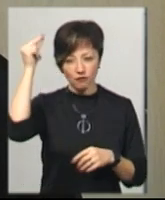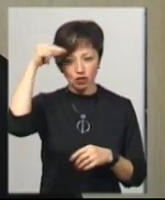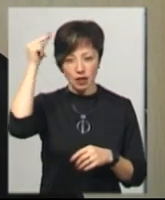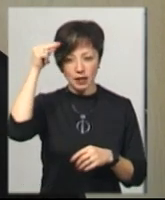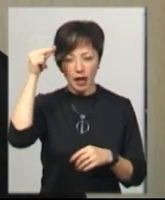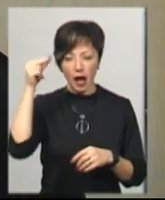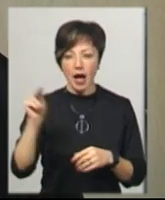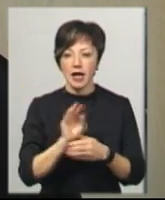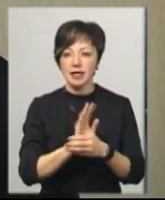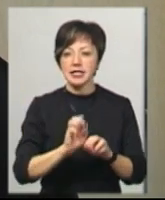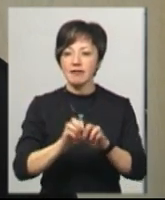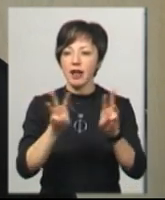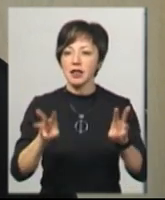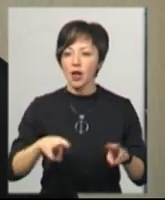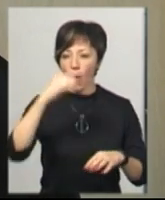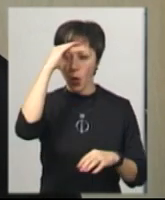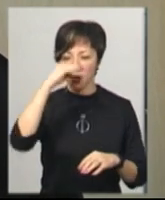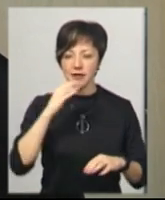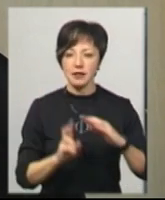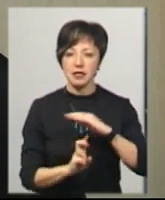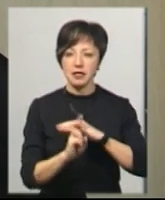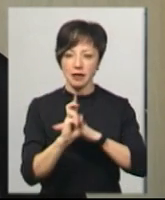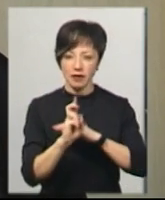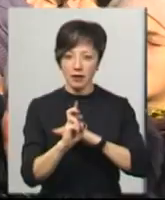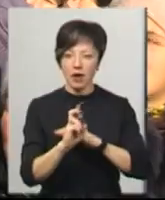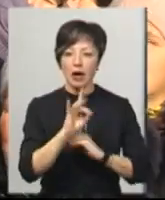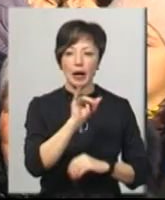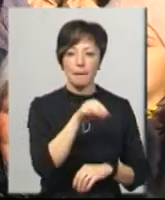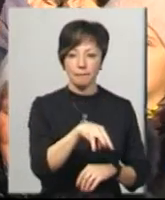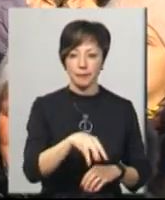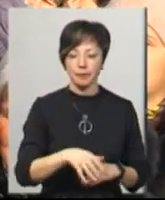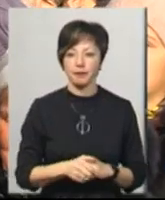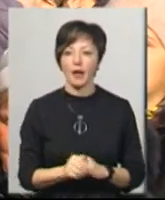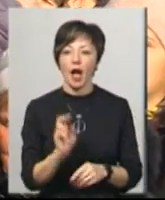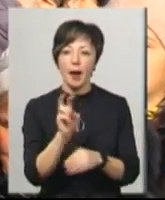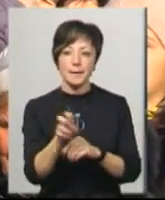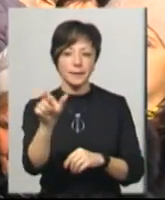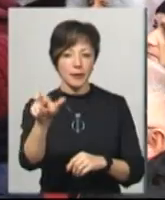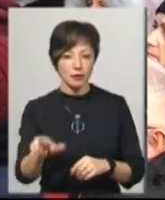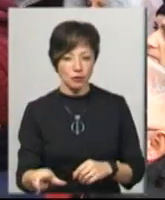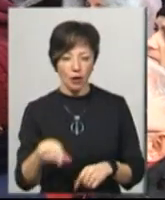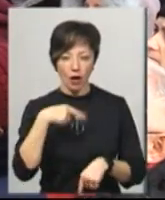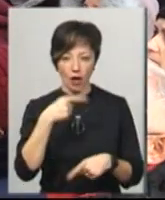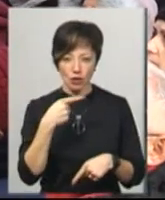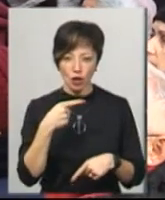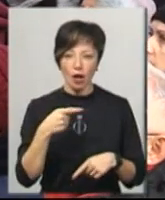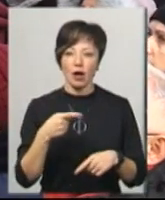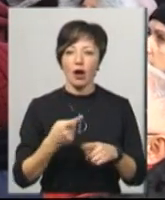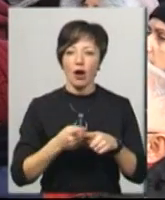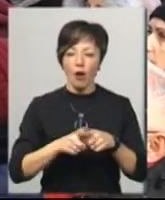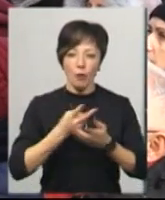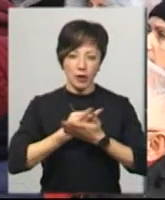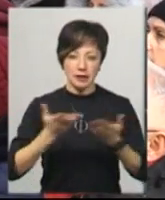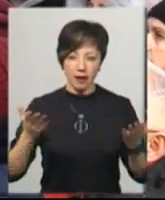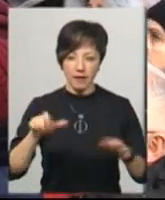отців церкви в Бабському інституті Августин'янам у Римі. Парафіянин Михайло Стопчук каже, що освідчення владики Кам'янець